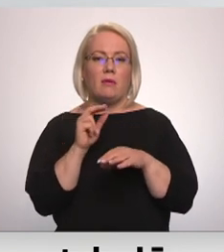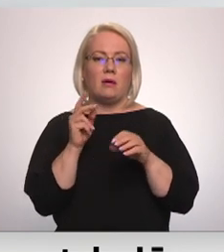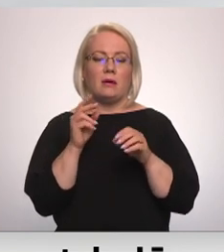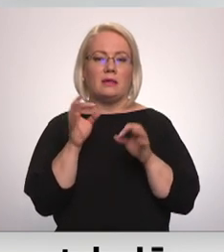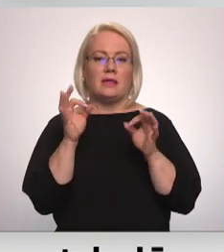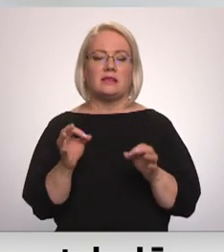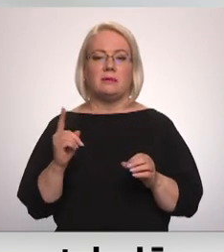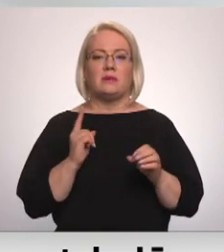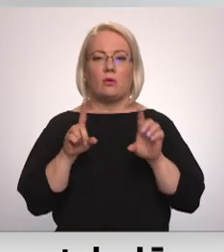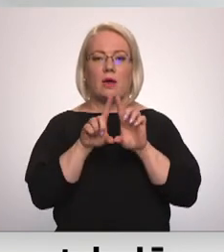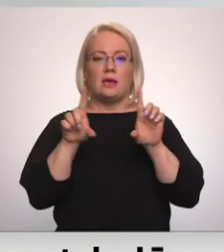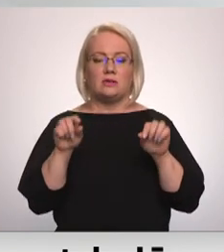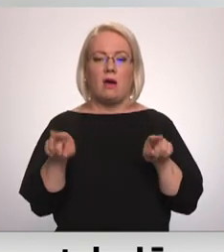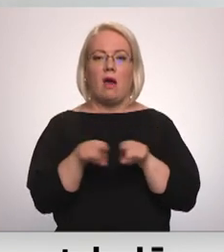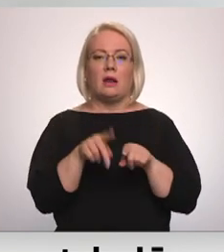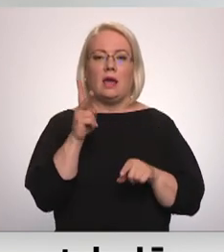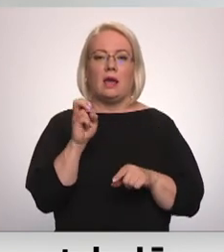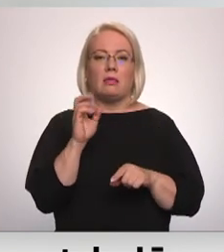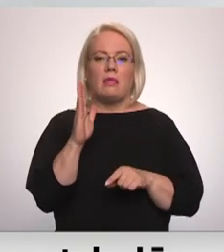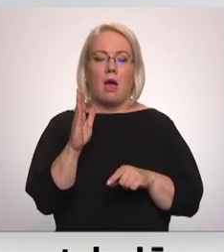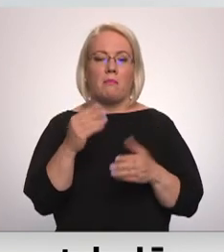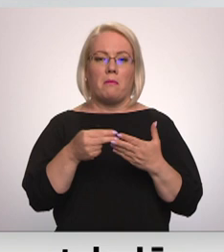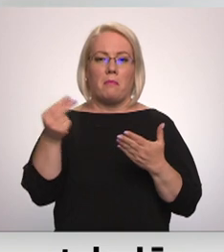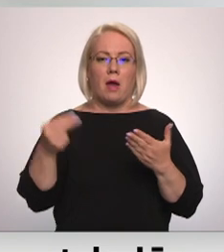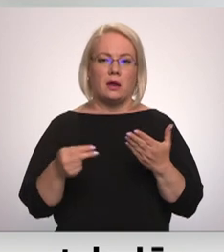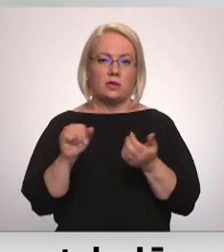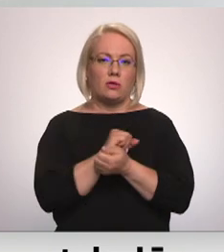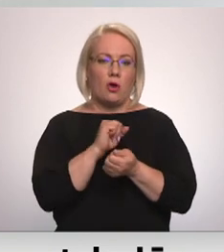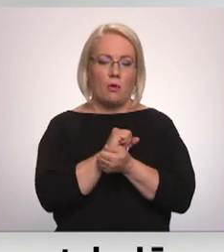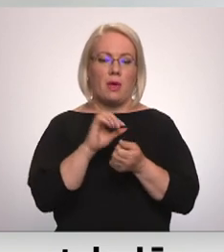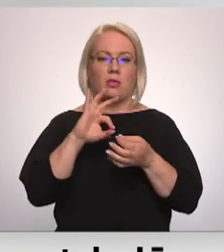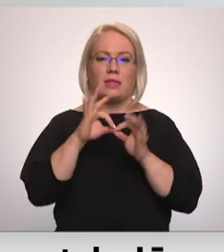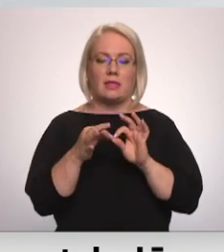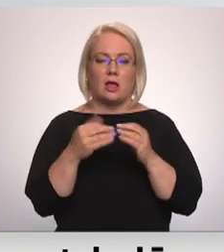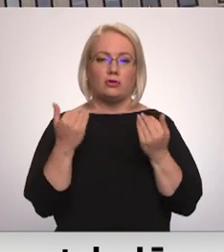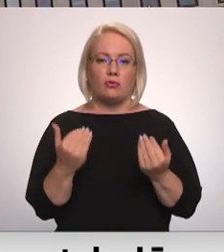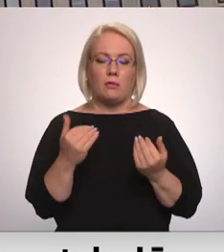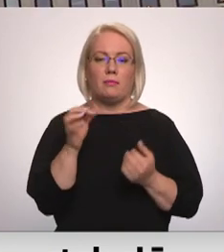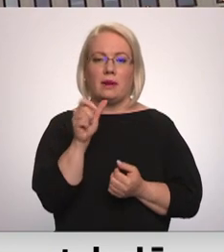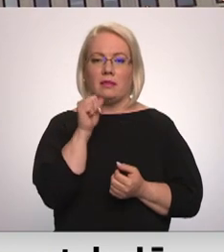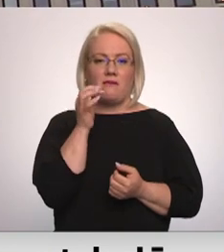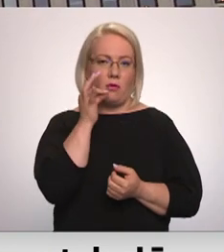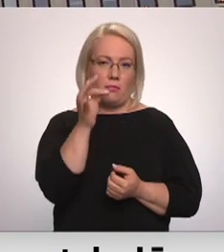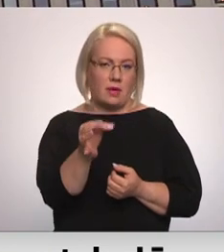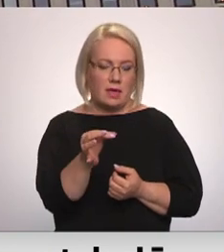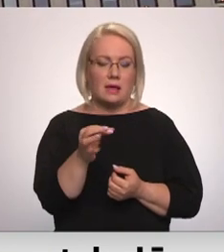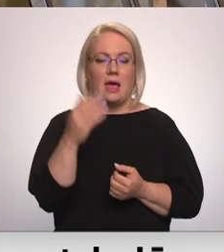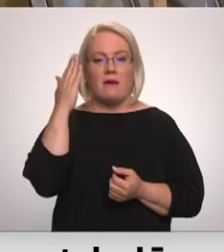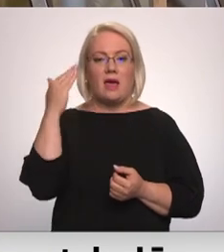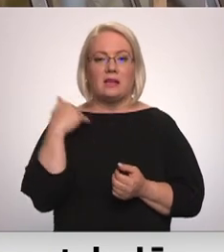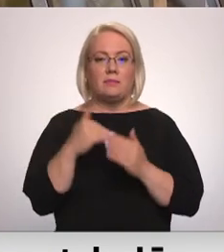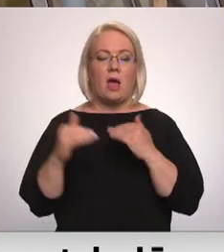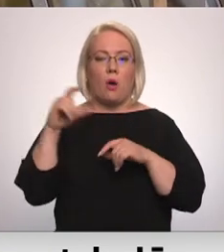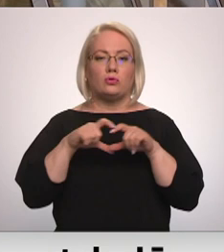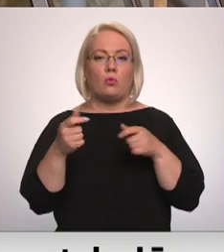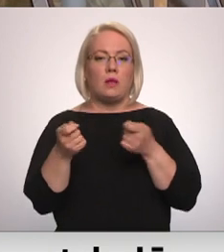īpaši, nāmi jau arī parakstītos dokumentus. Es detaļās šobrīd nevarās tā. Ventspils augstskolas rektors norāda,